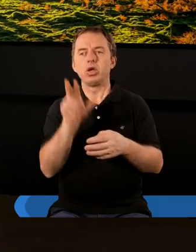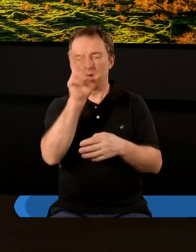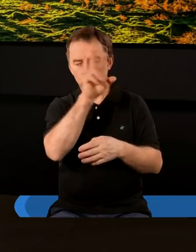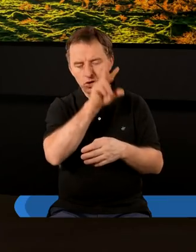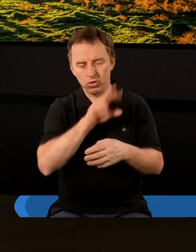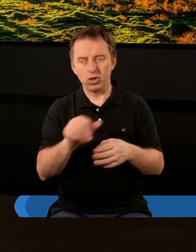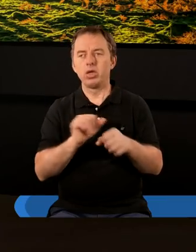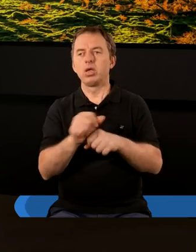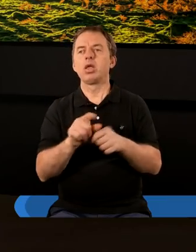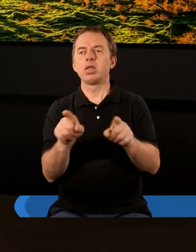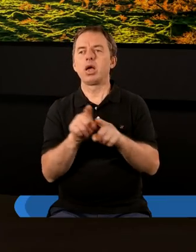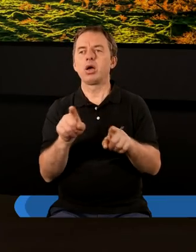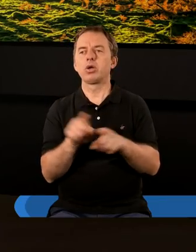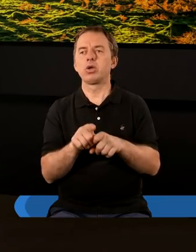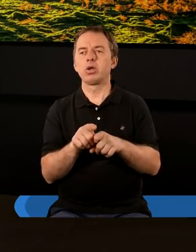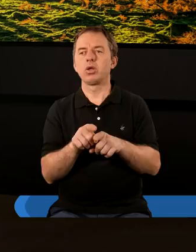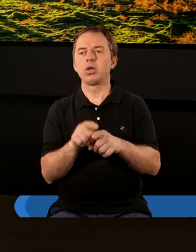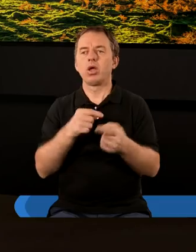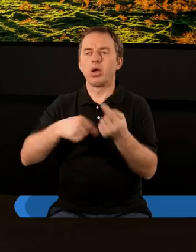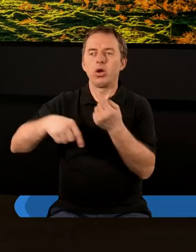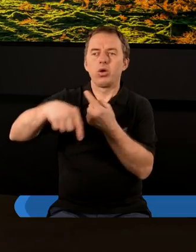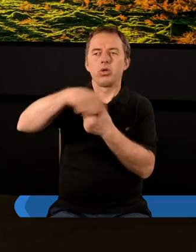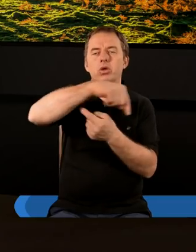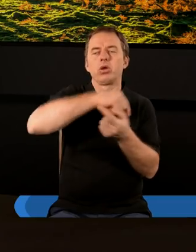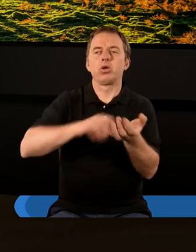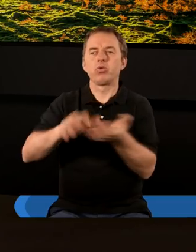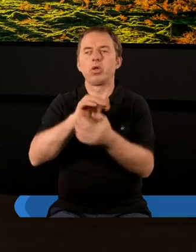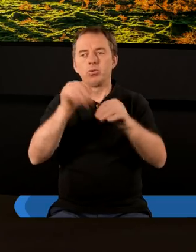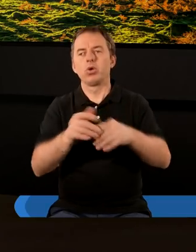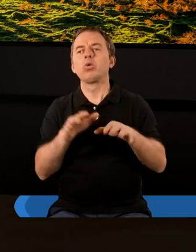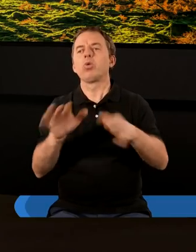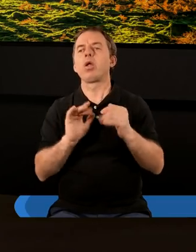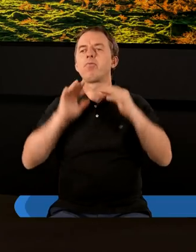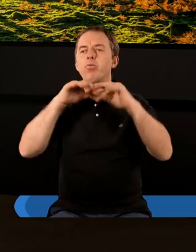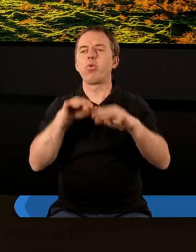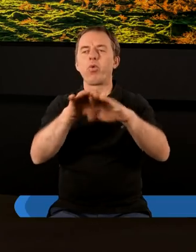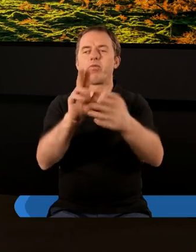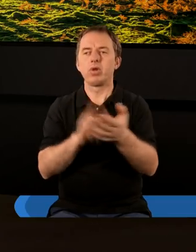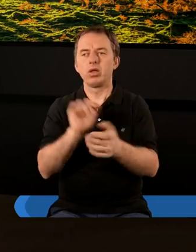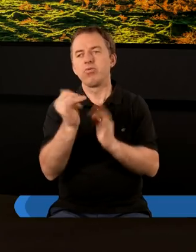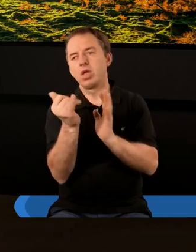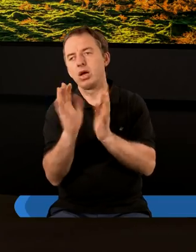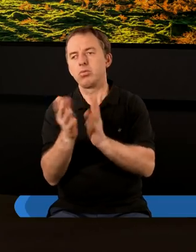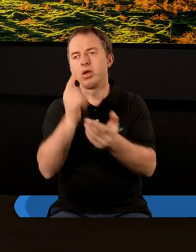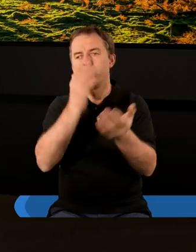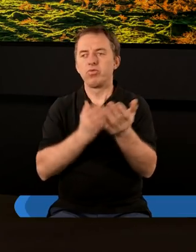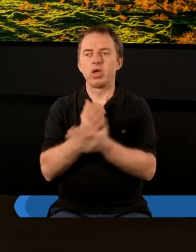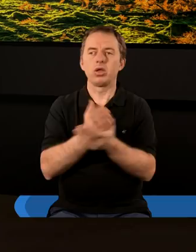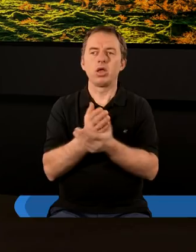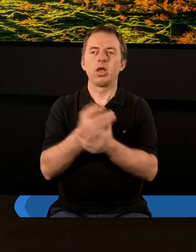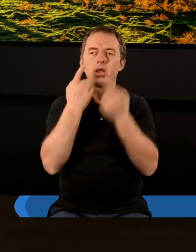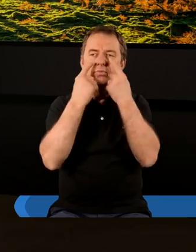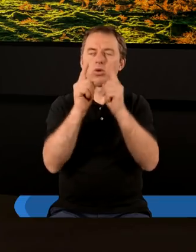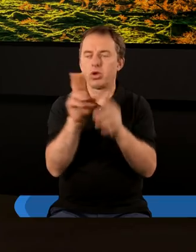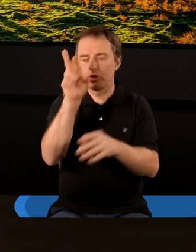rzeczywiście jest też tak że otaczający świat może mieć bardzo duży wpływ na to w jaki sposób wierzący